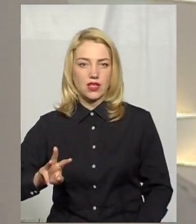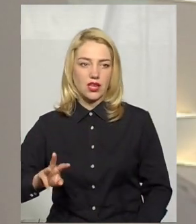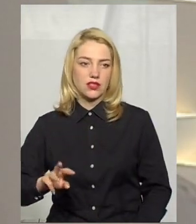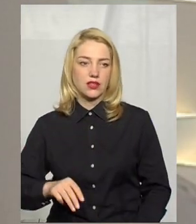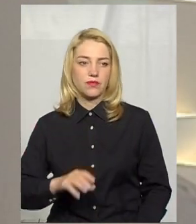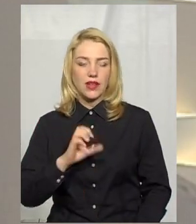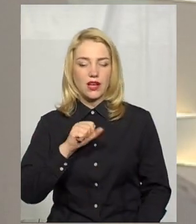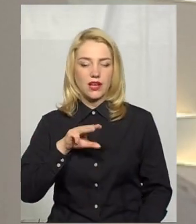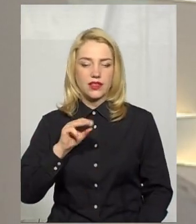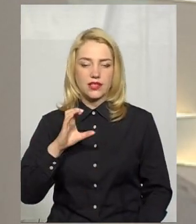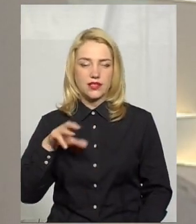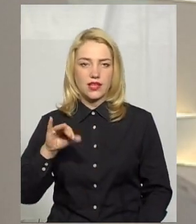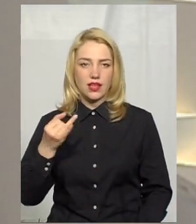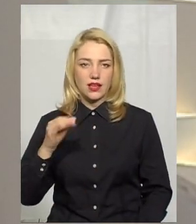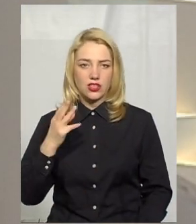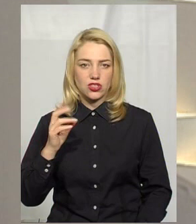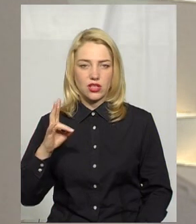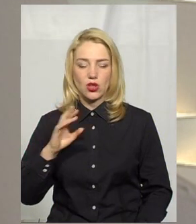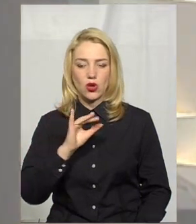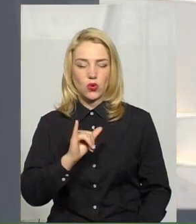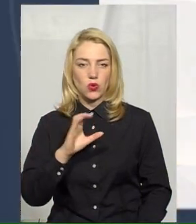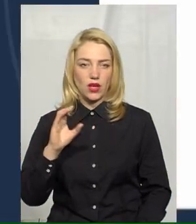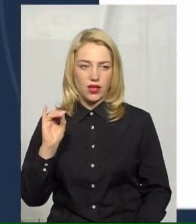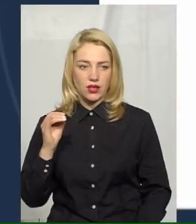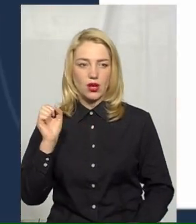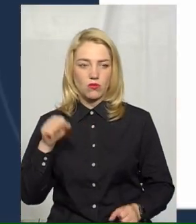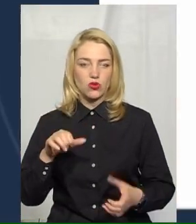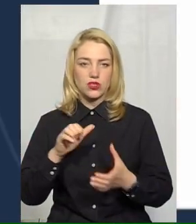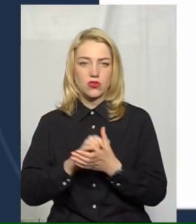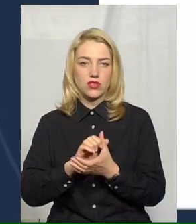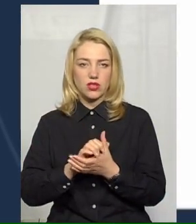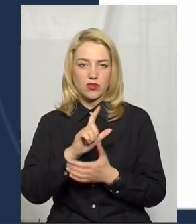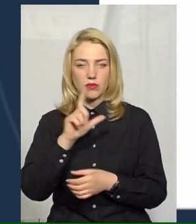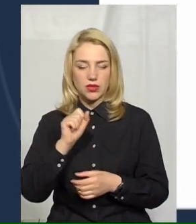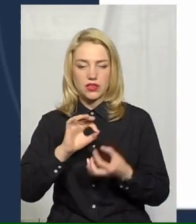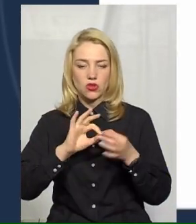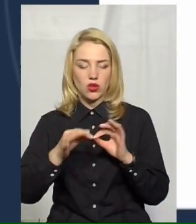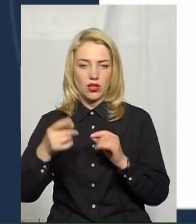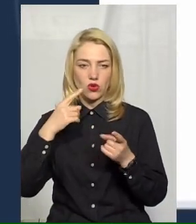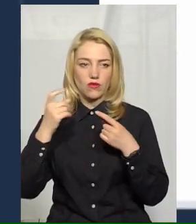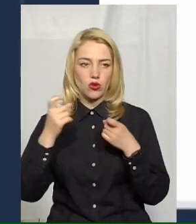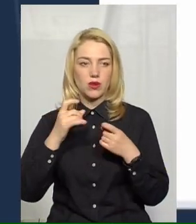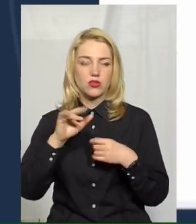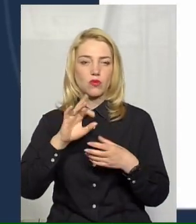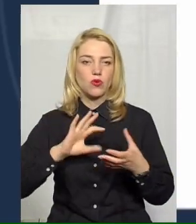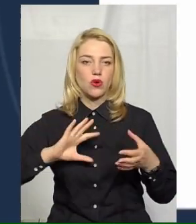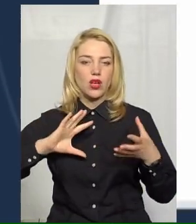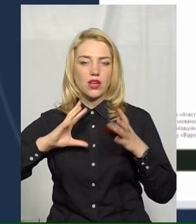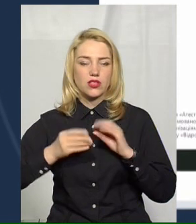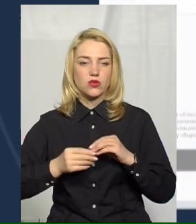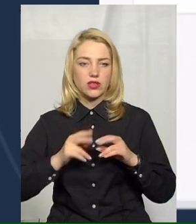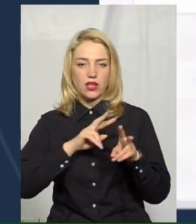Attestation.in.ua Можна ознайомитися з докладною інформацією про результати